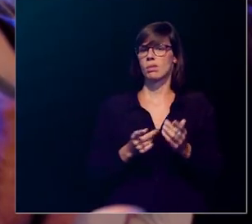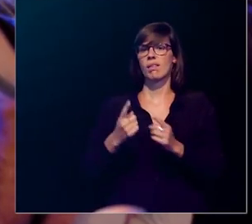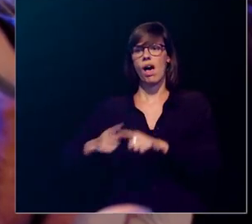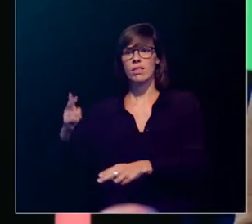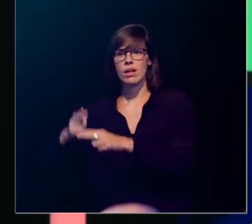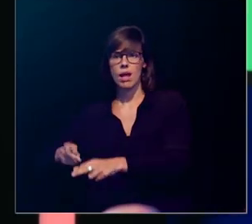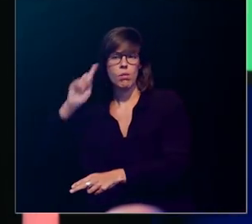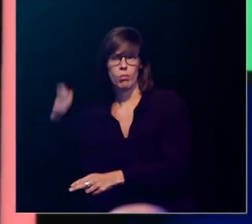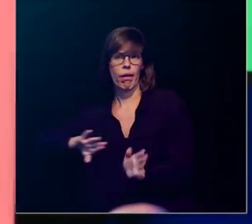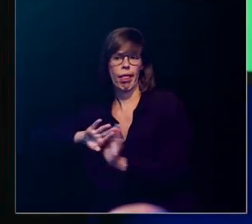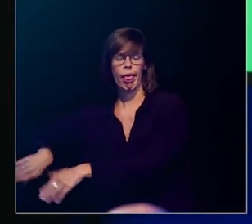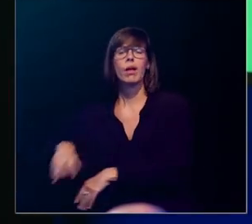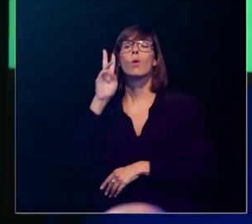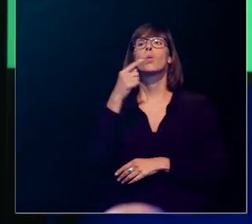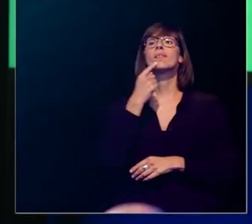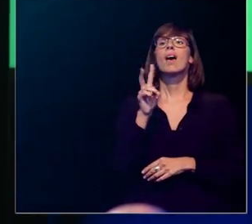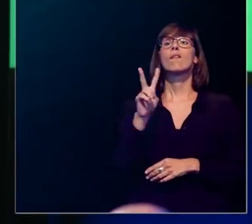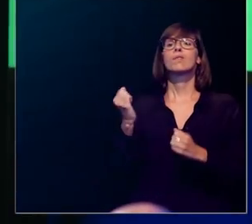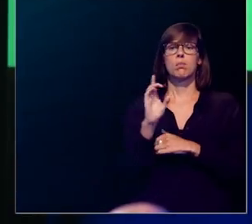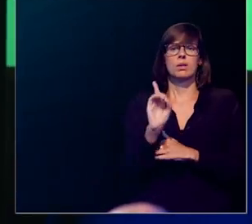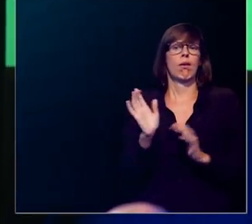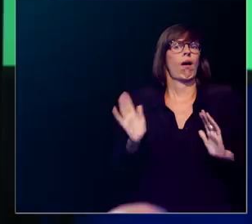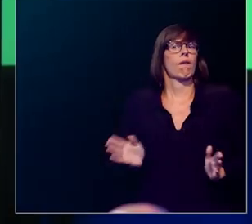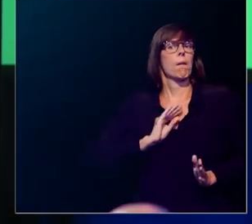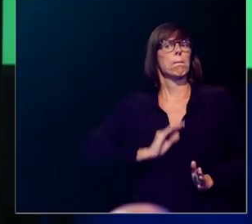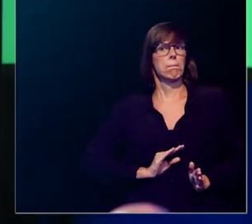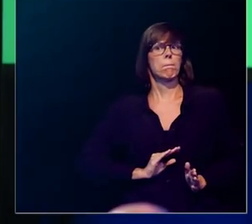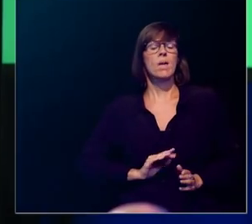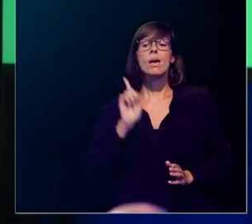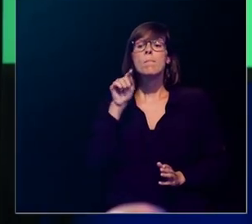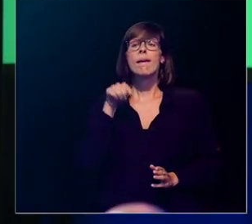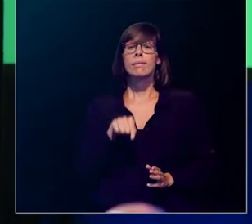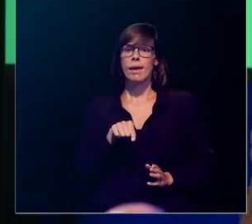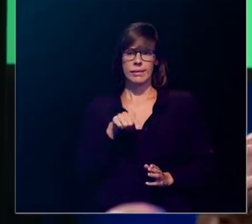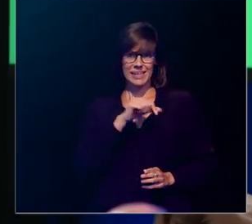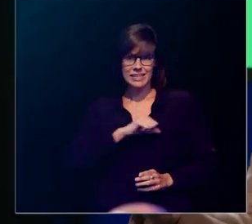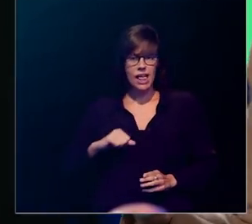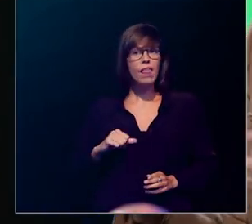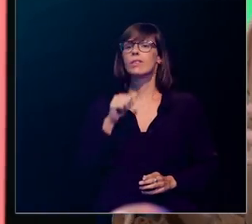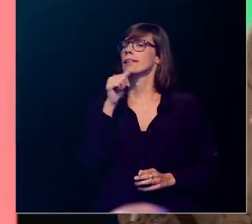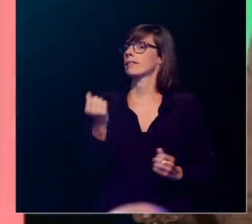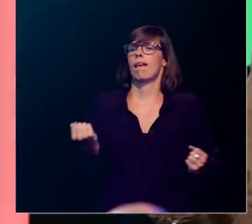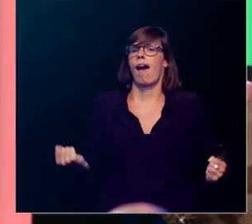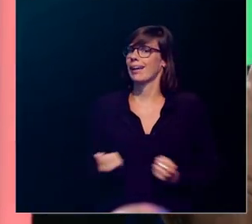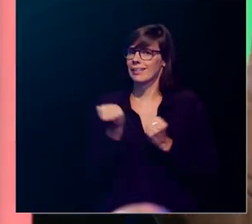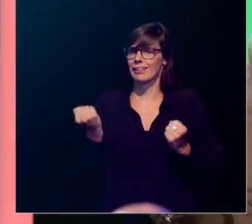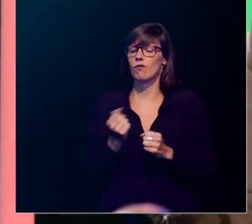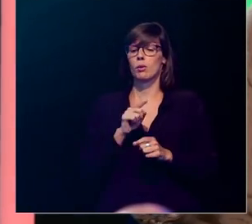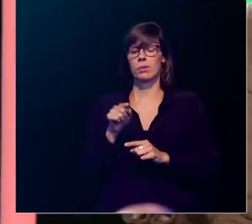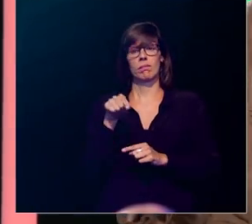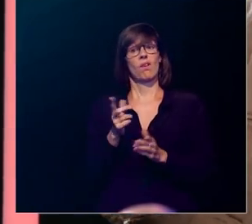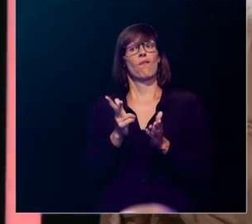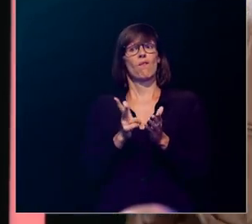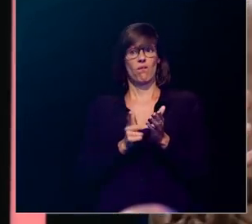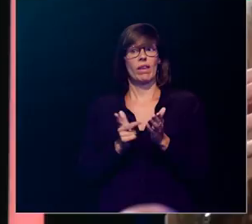term is. Maar dat product is op zich niet actief. Dat is een cholesterolderivaat, dus een vet.